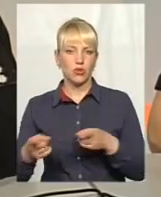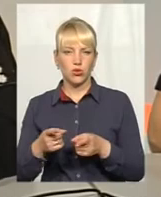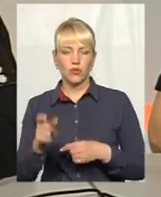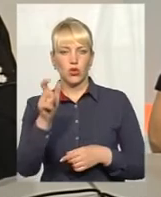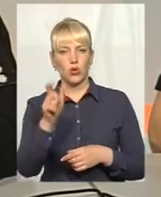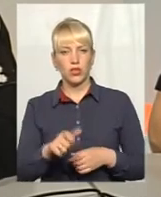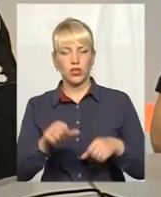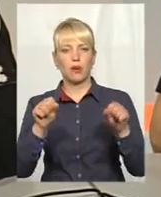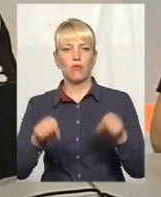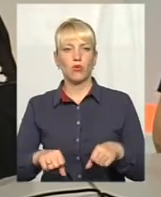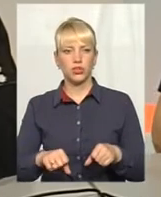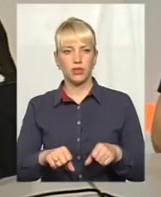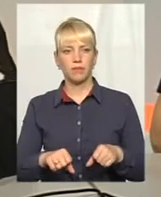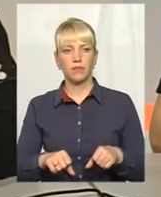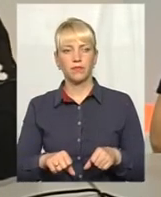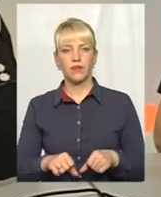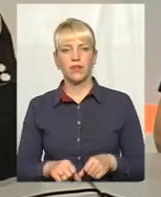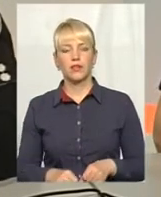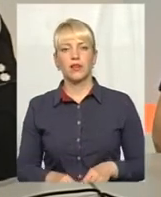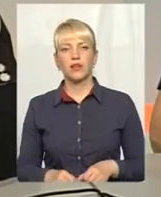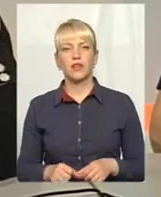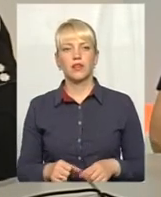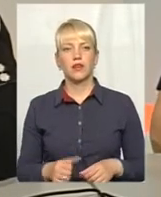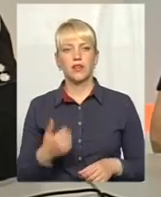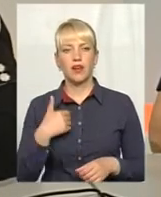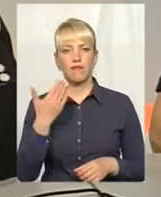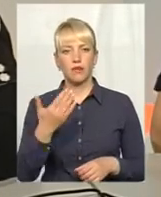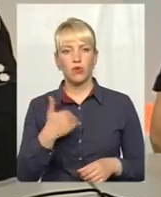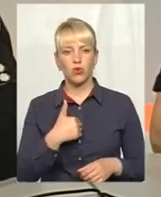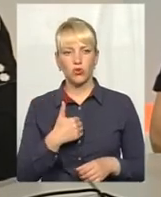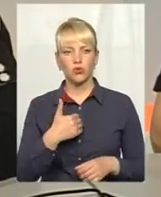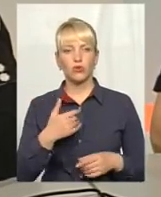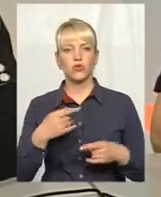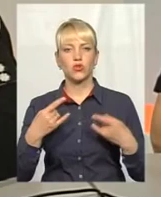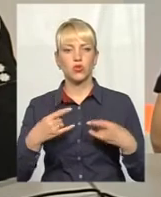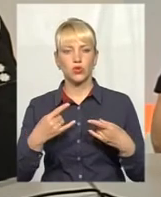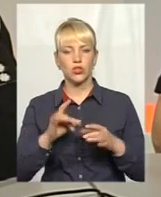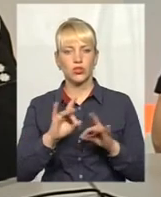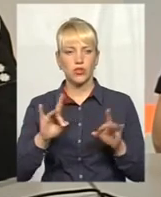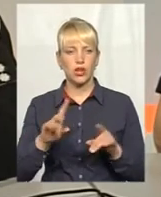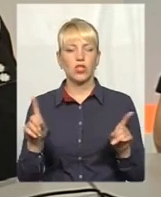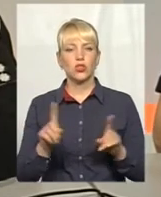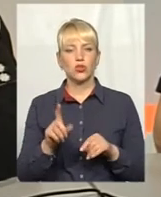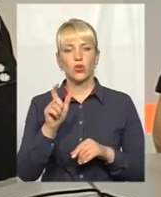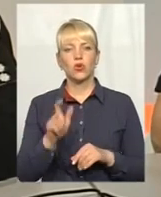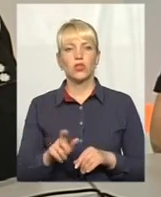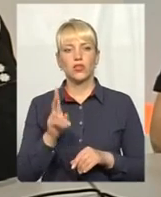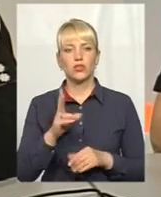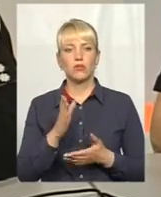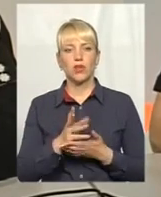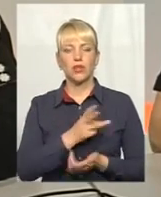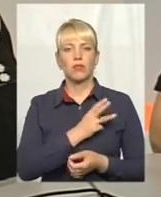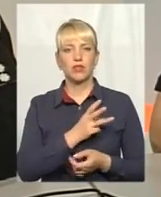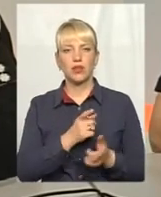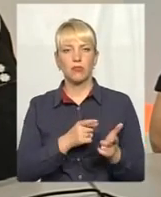Людина може, безпосередньо хочу вам в студії довести, що людина, яка, можливо, має бажання